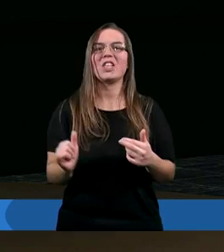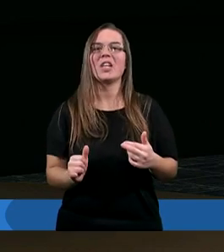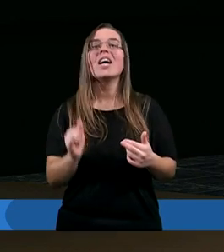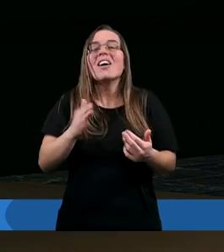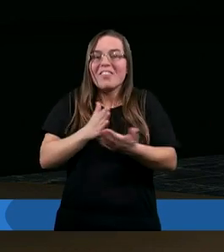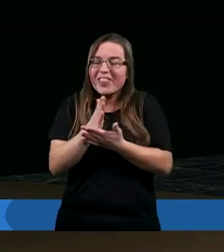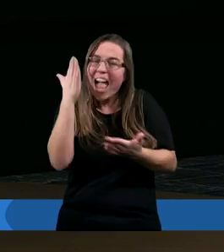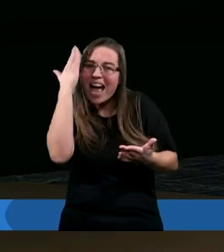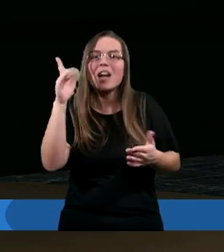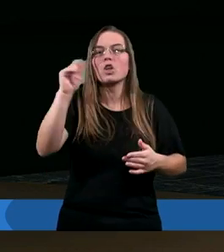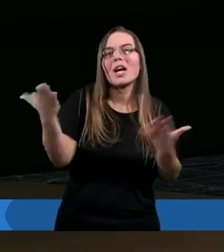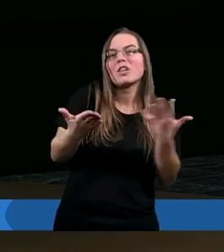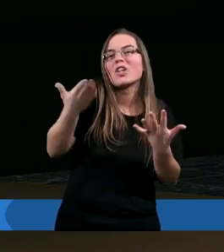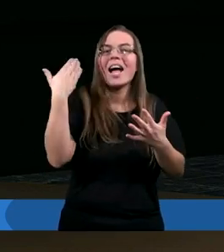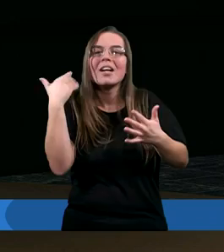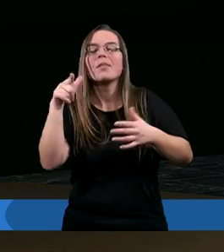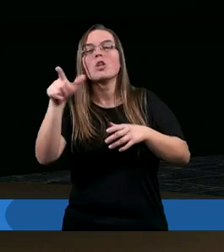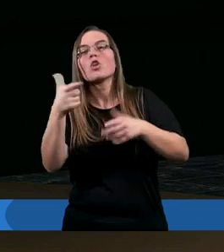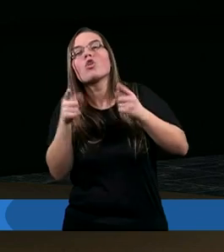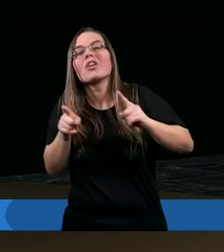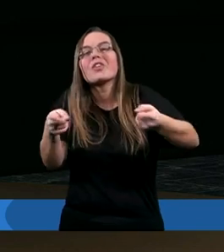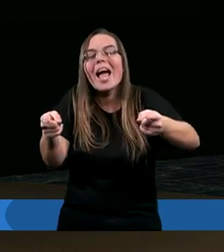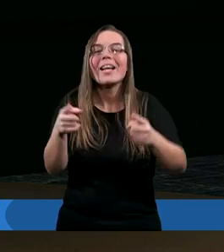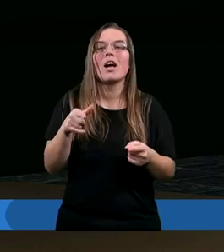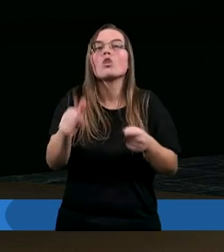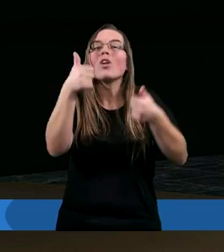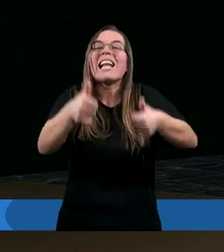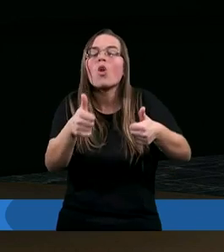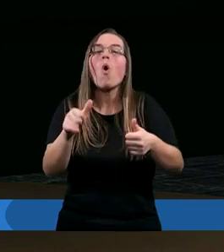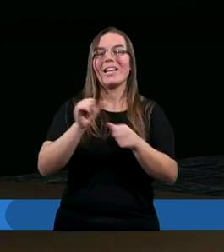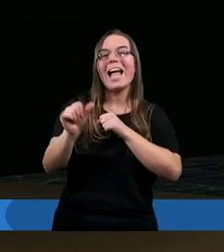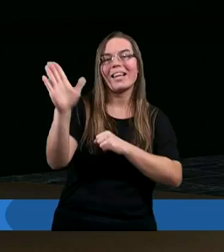I wie, że gdzieś za tym wszystkim, co się dzieje, stoi Bóg.